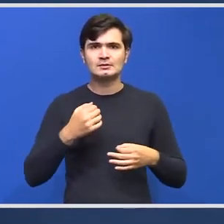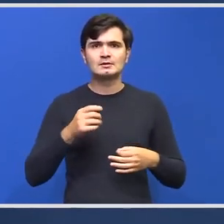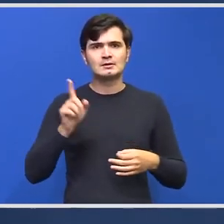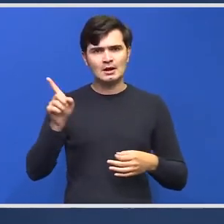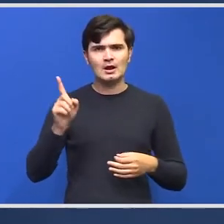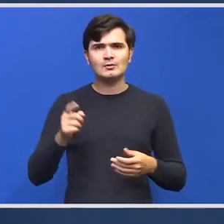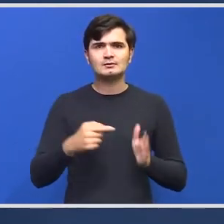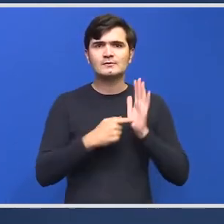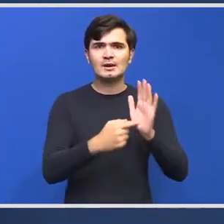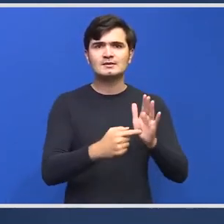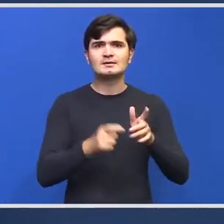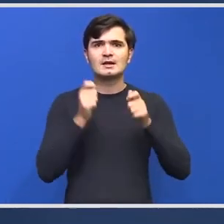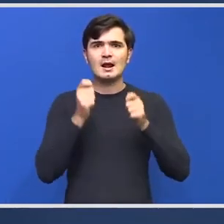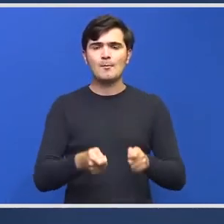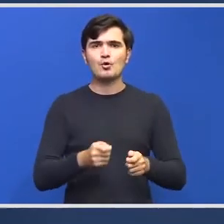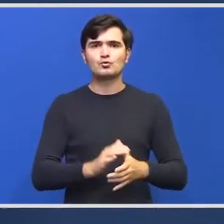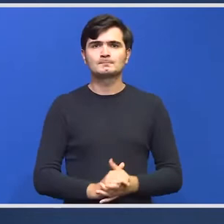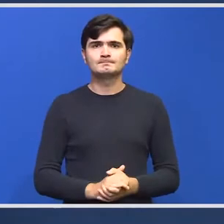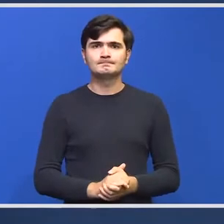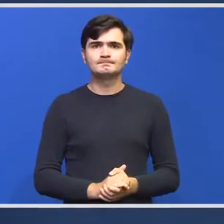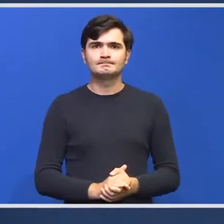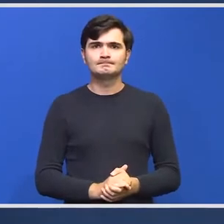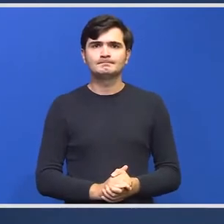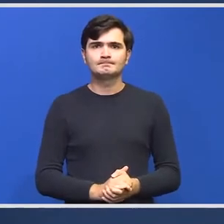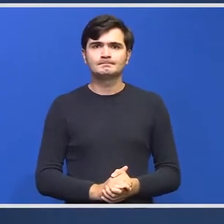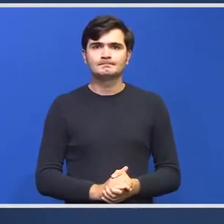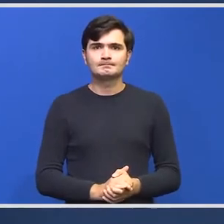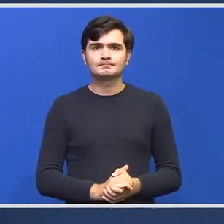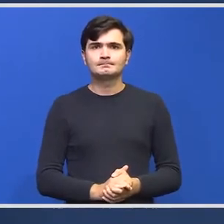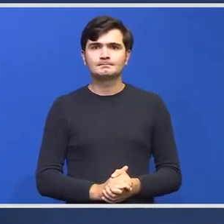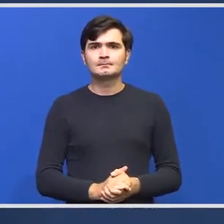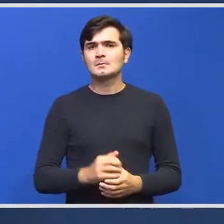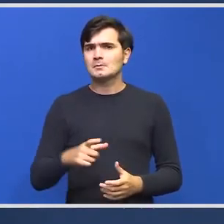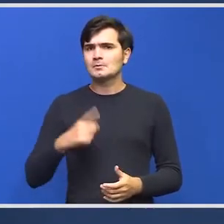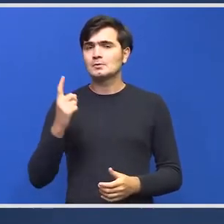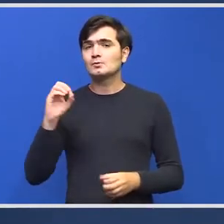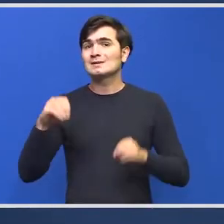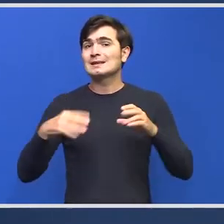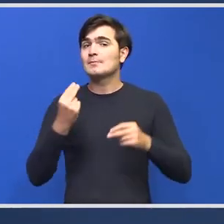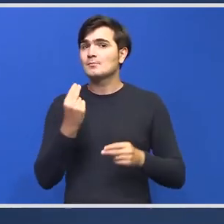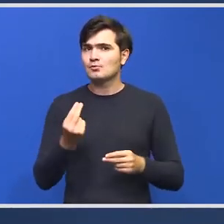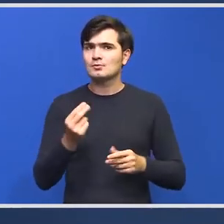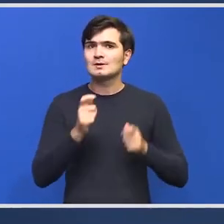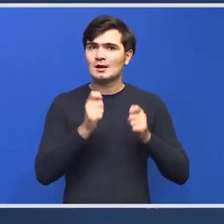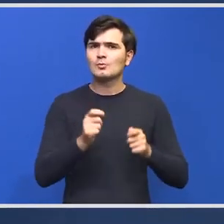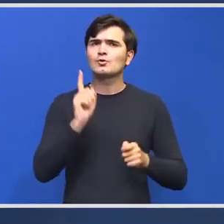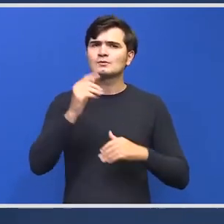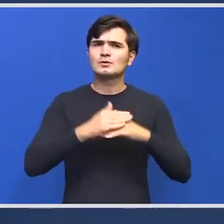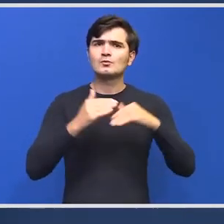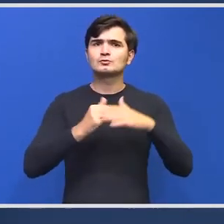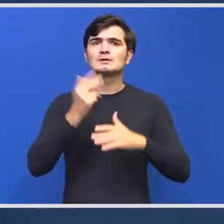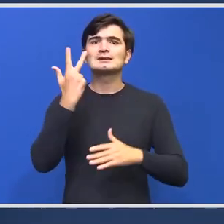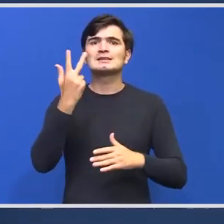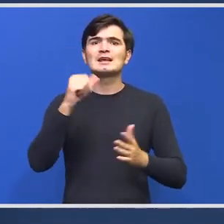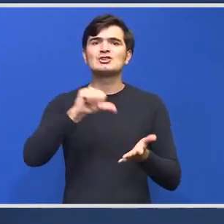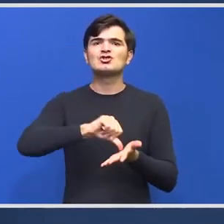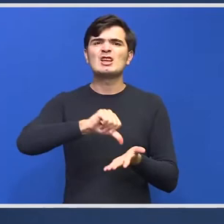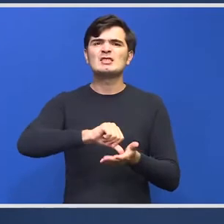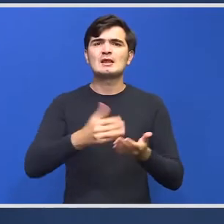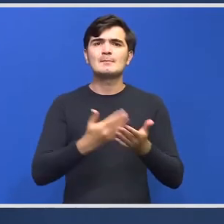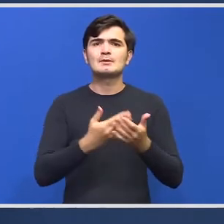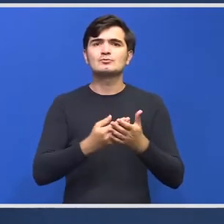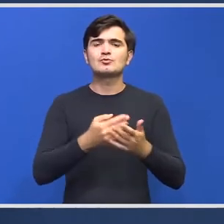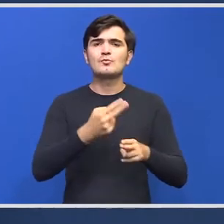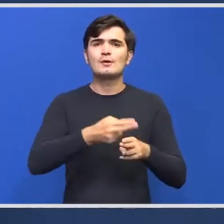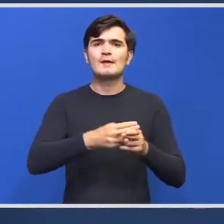prezenta raportul cu toate detaliile. Un semn bun din raport se vor construi trei centri de mare arși la București, Timișoara și